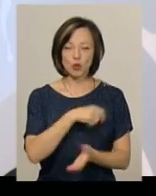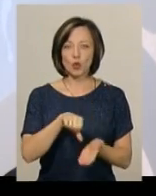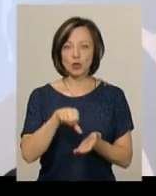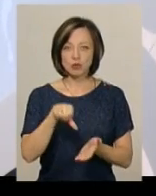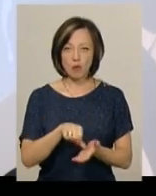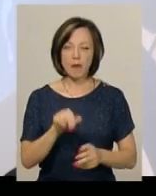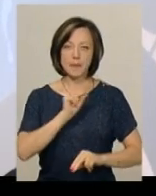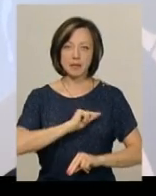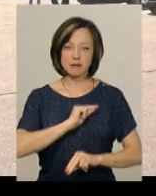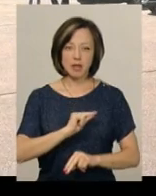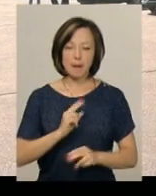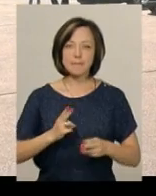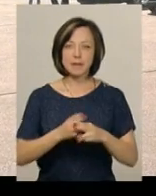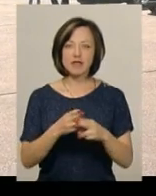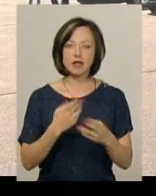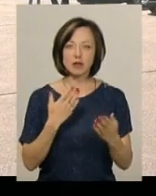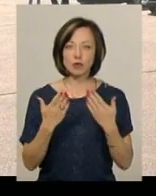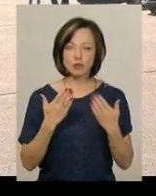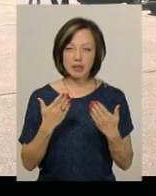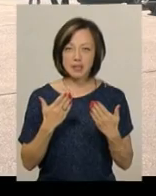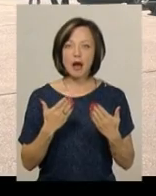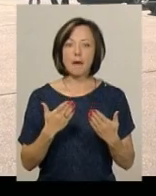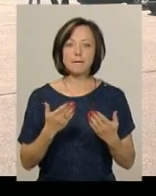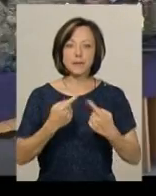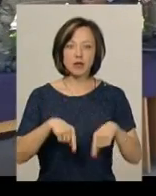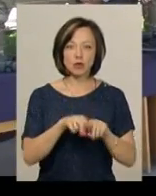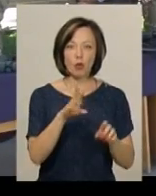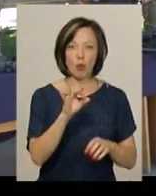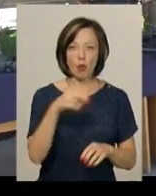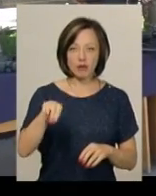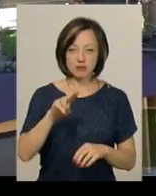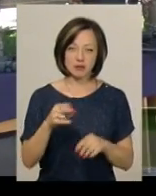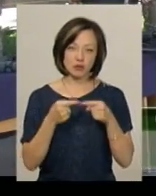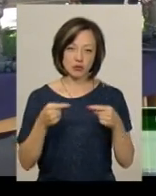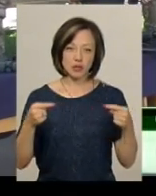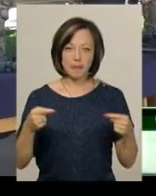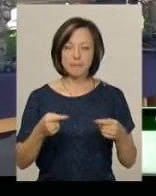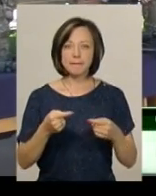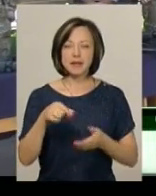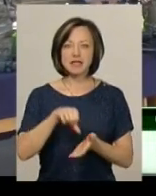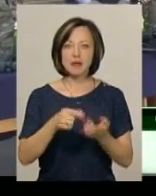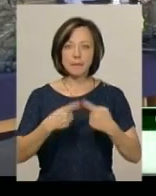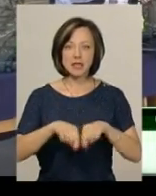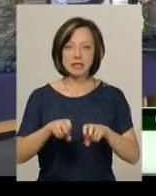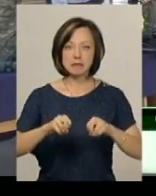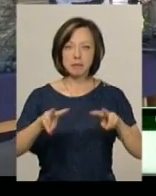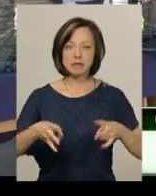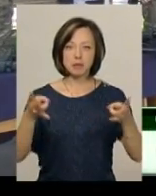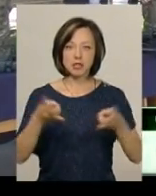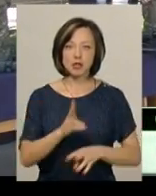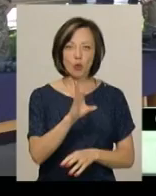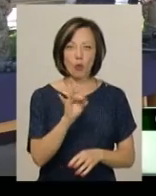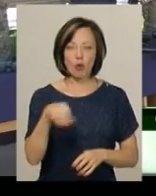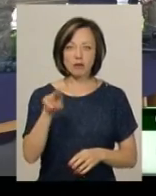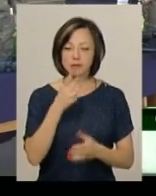інспектори, працівники превентивної комунікації, підрозділів ТОР та КОРТ. А представники підрозділу поліції спецпризначення КОРТ представили